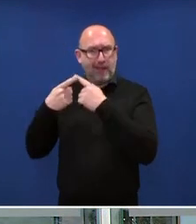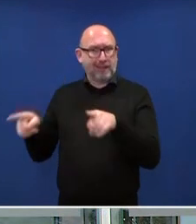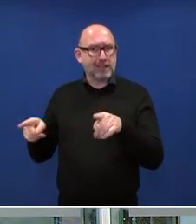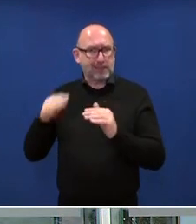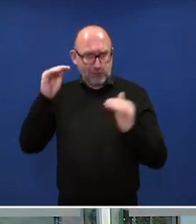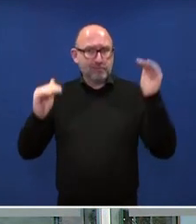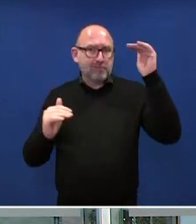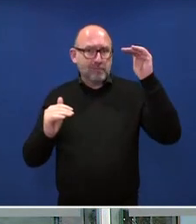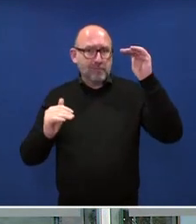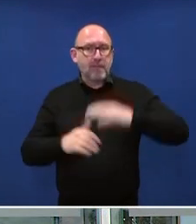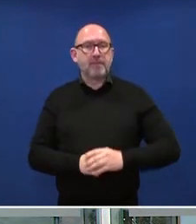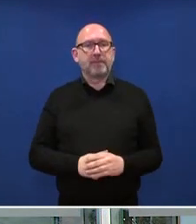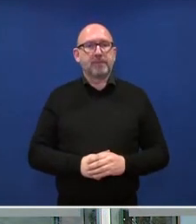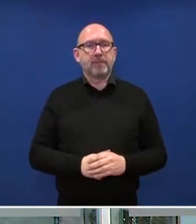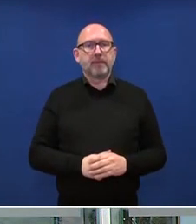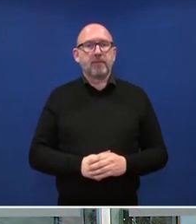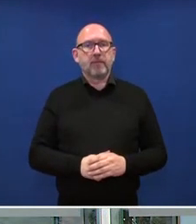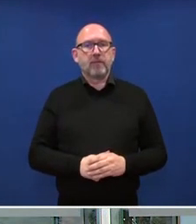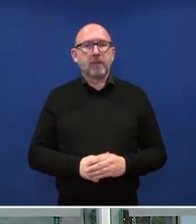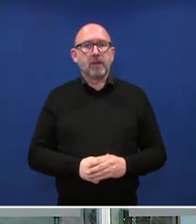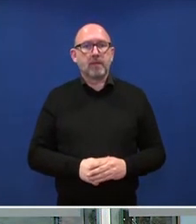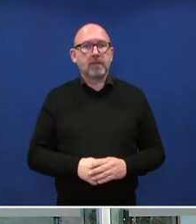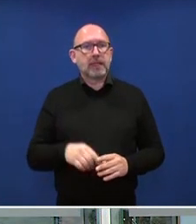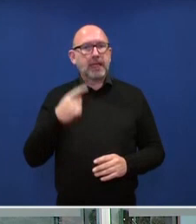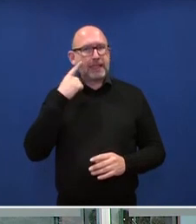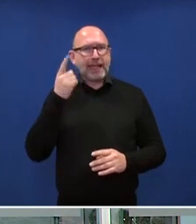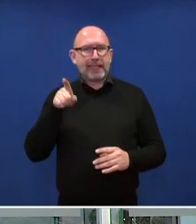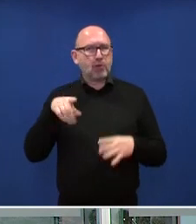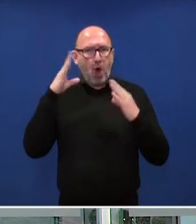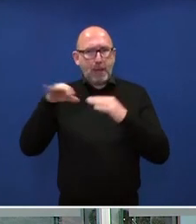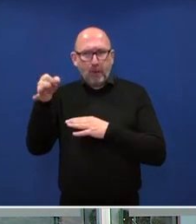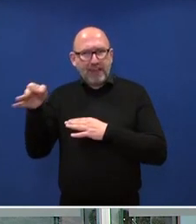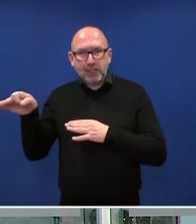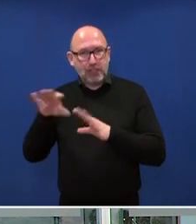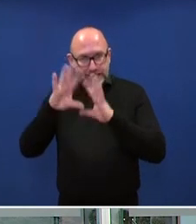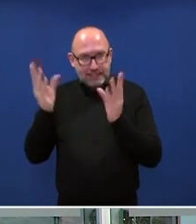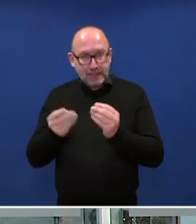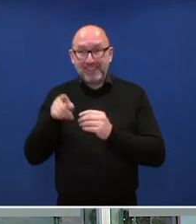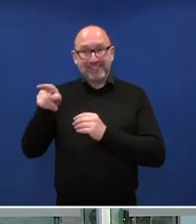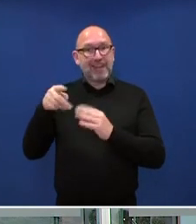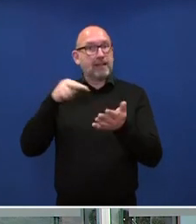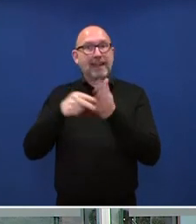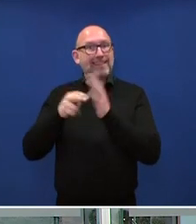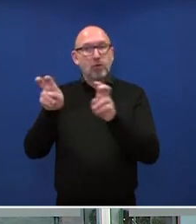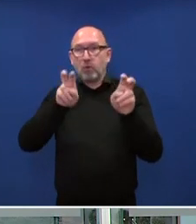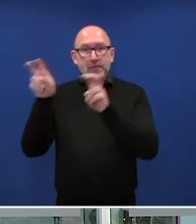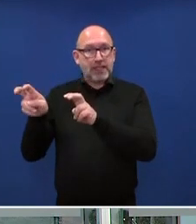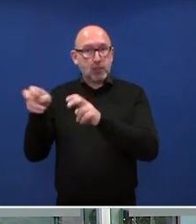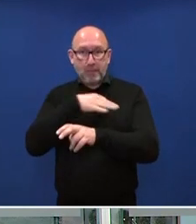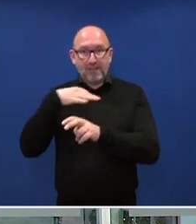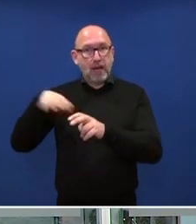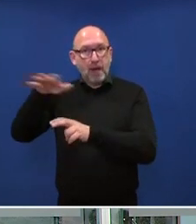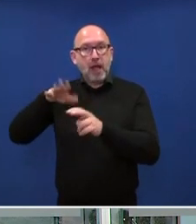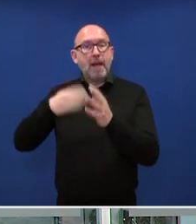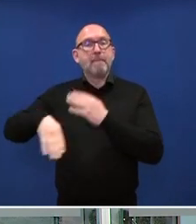die Frage nicht nur auf die holländischen Provinzen bezieht. Dort funktioniert die technische Umsetzung und die